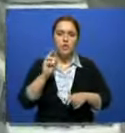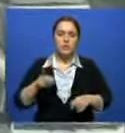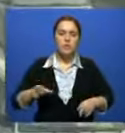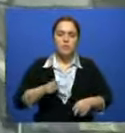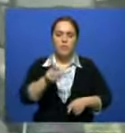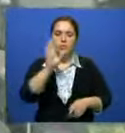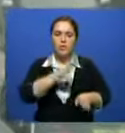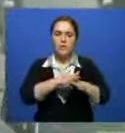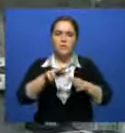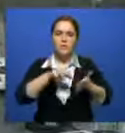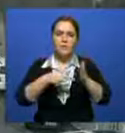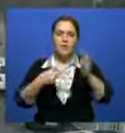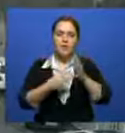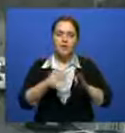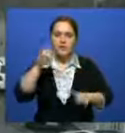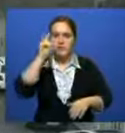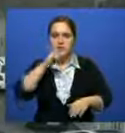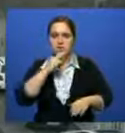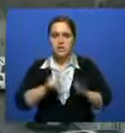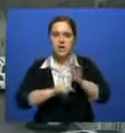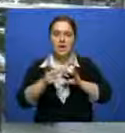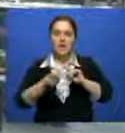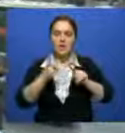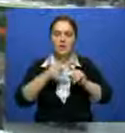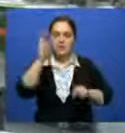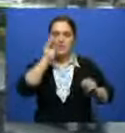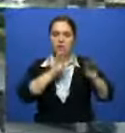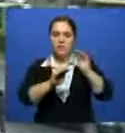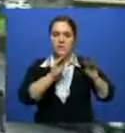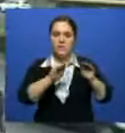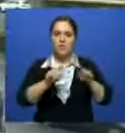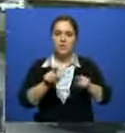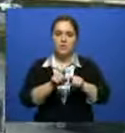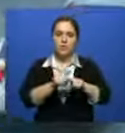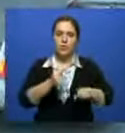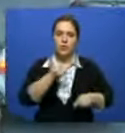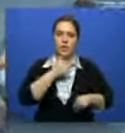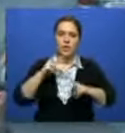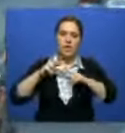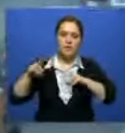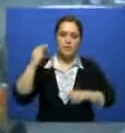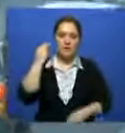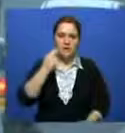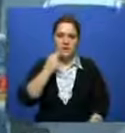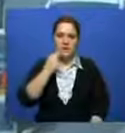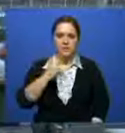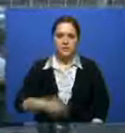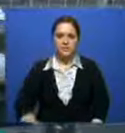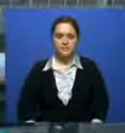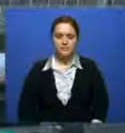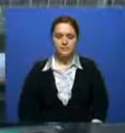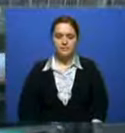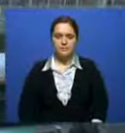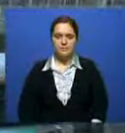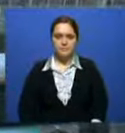Казахстане стартовал второй этап индустриализации, а у нас программа перепрофилирования предприятий, говорят китайские эксперты. Талгата Мангельдин,